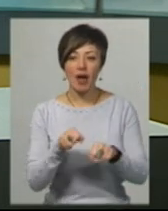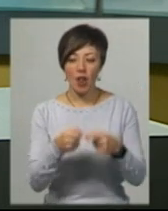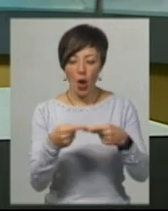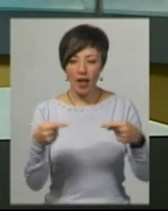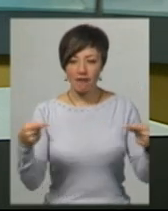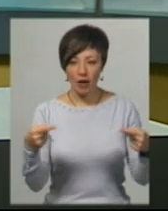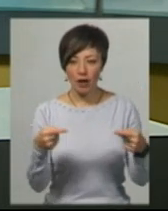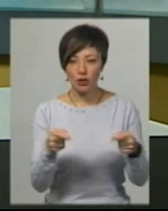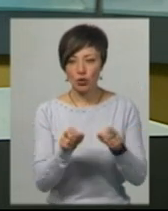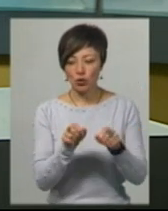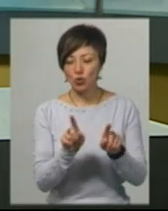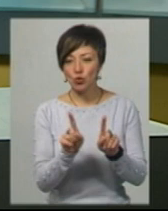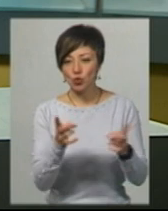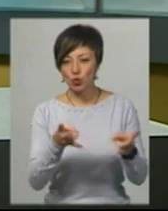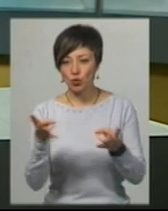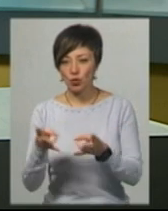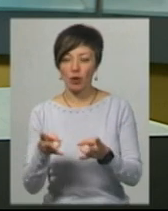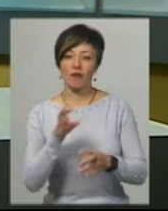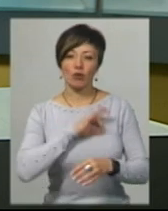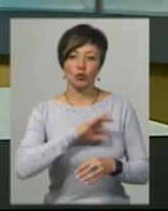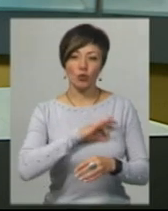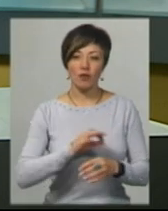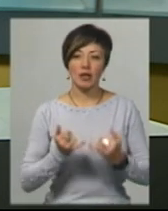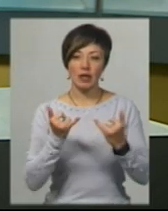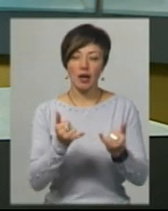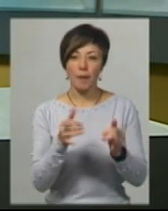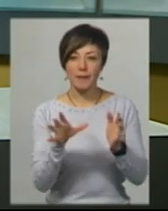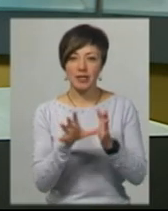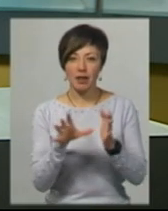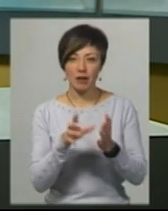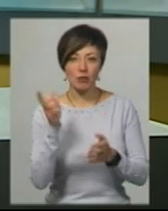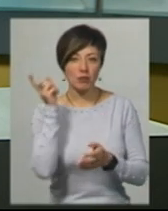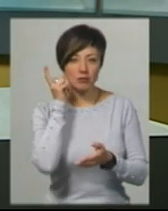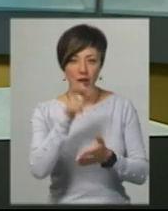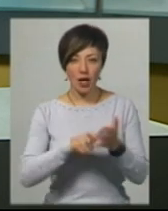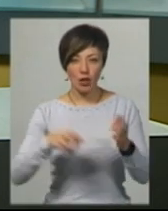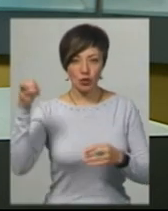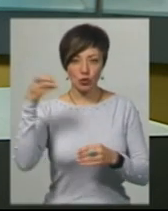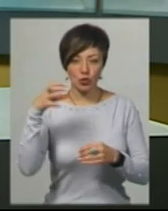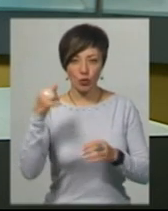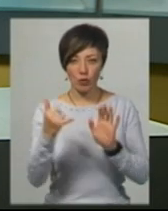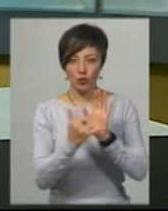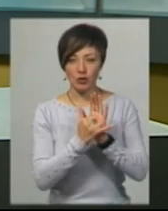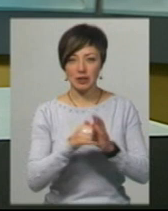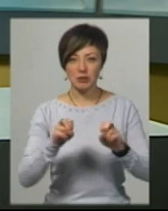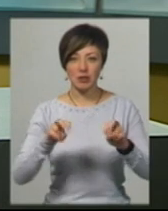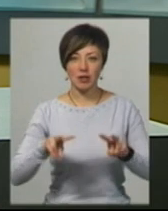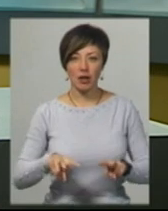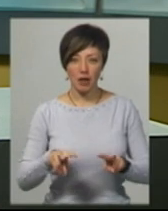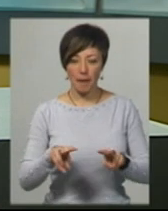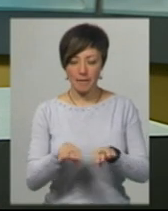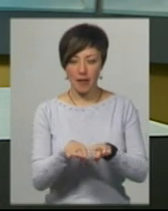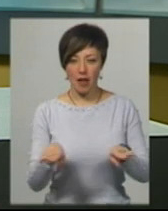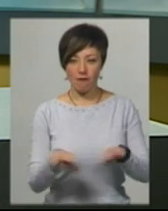Та додає, що протягом усього шляху використовували для підзарядки свої гаджеті в сонячну панель, встановлену на спеціальній пересувній